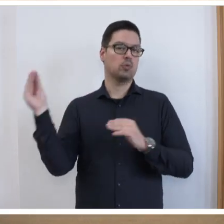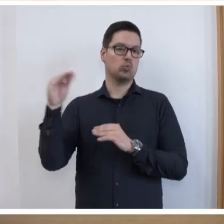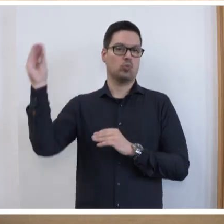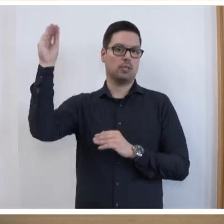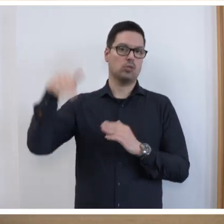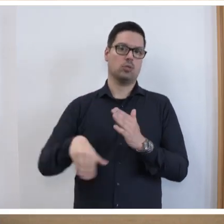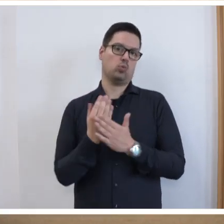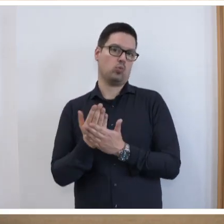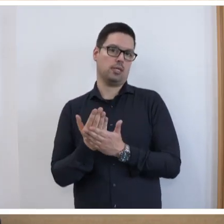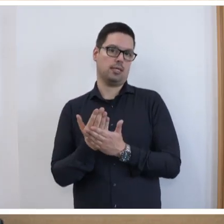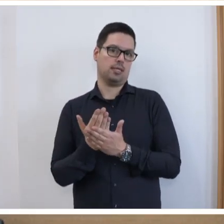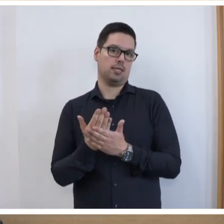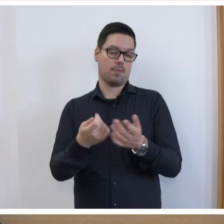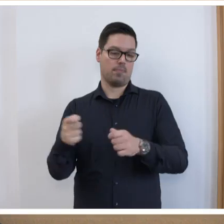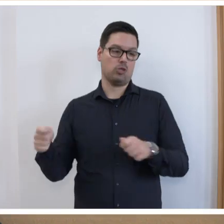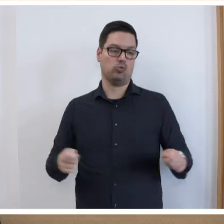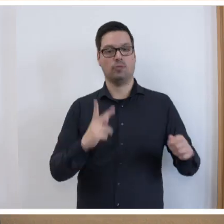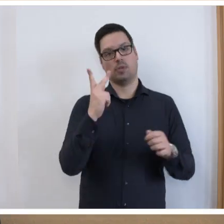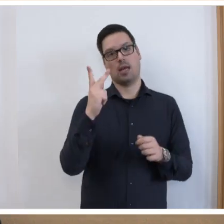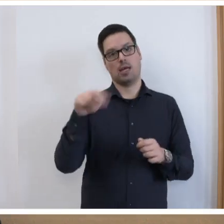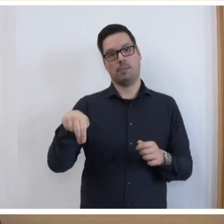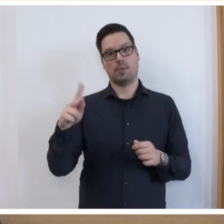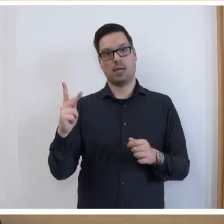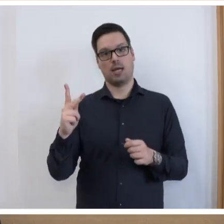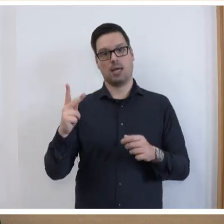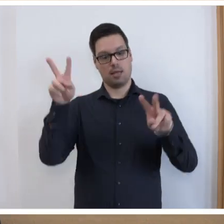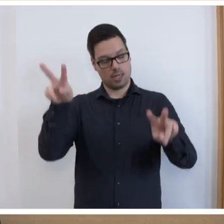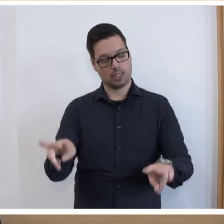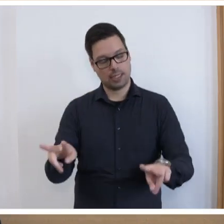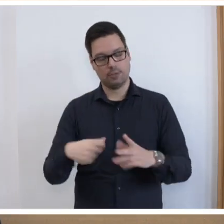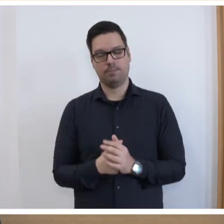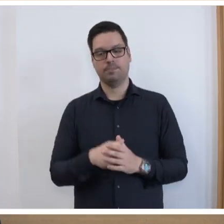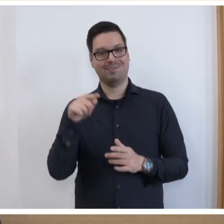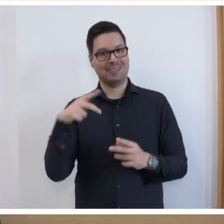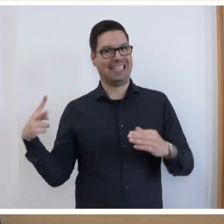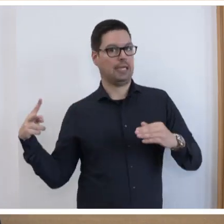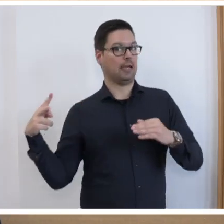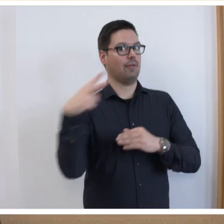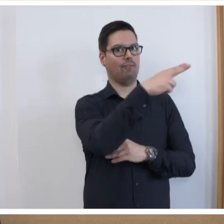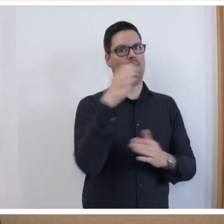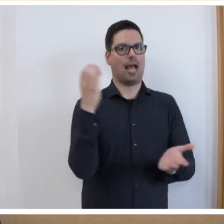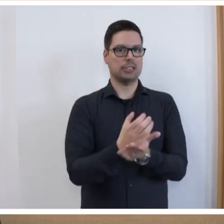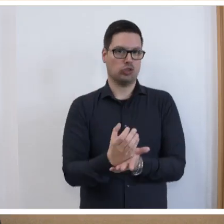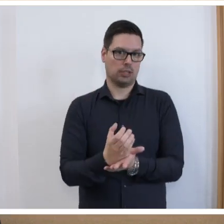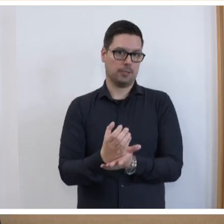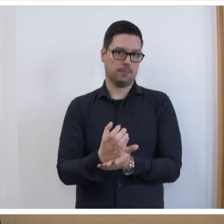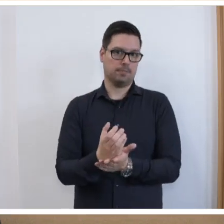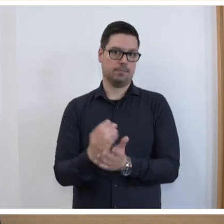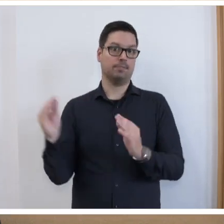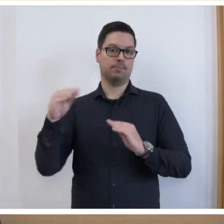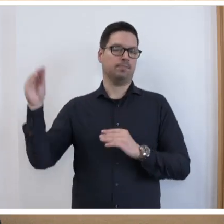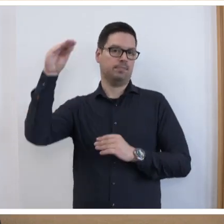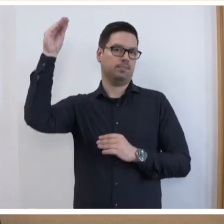alle neu gefassten Beschlüsse der KMK durch dieses Gesetz anerkennen. Diesen Quereinstieg im Studium ergänzen wir durch einen